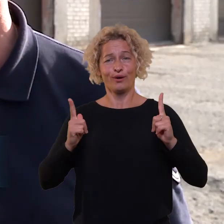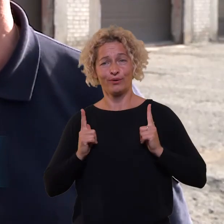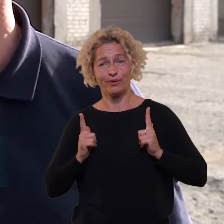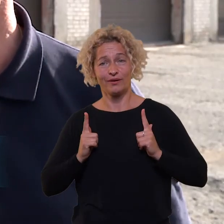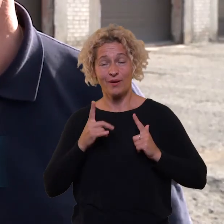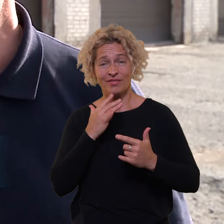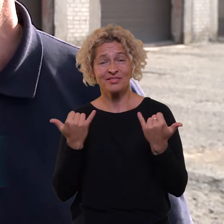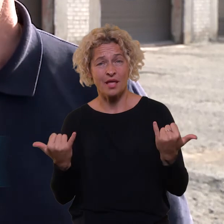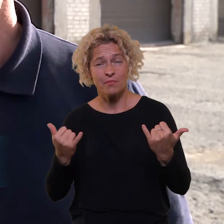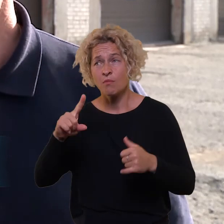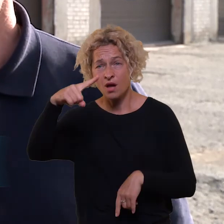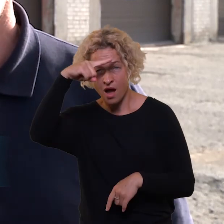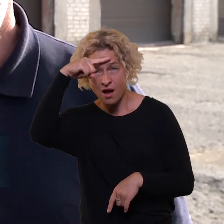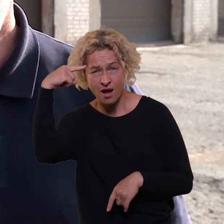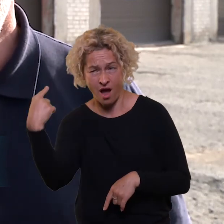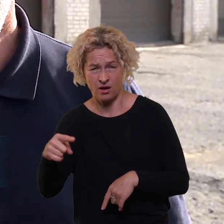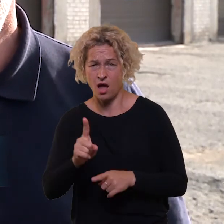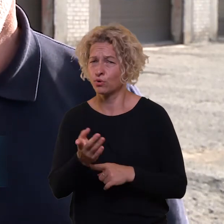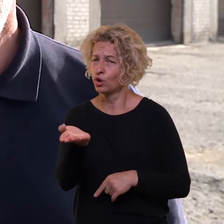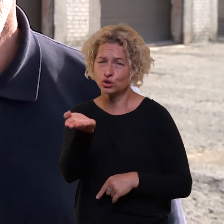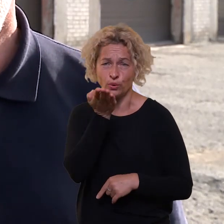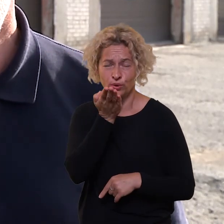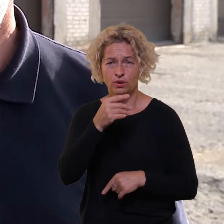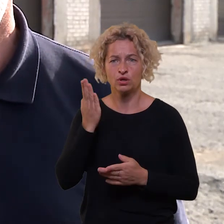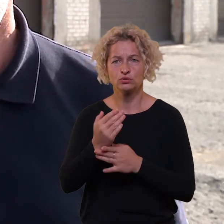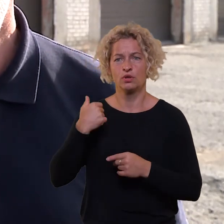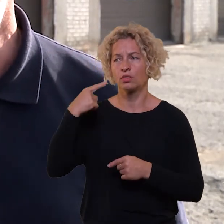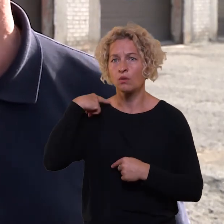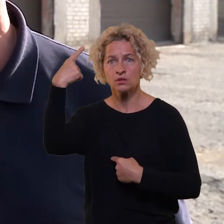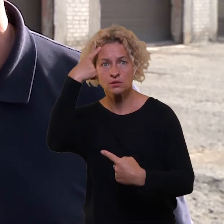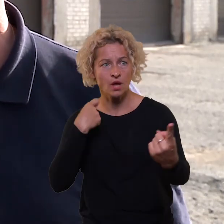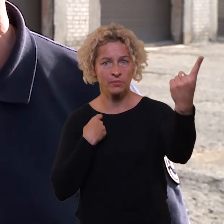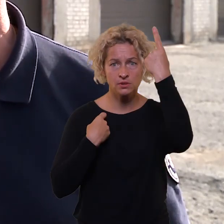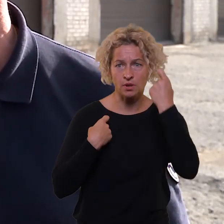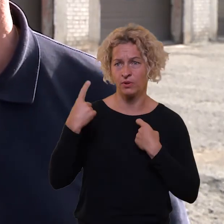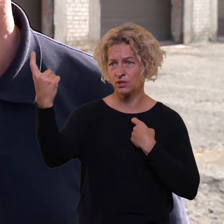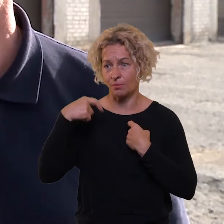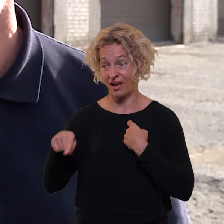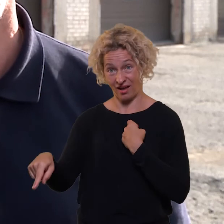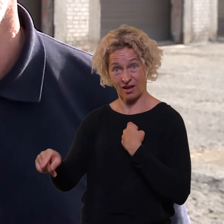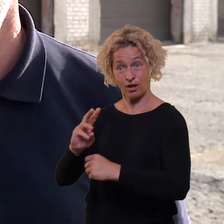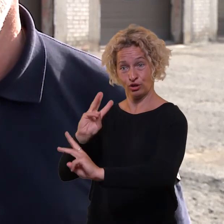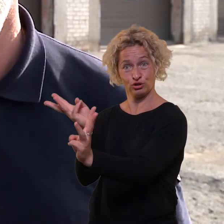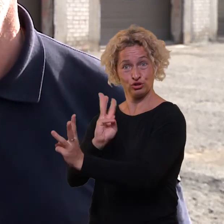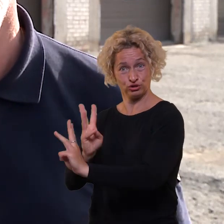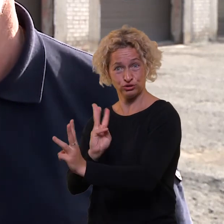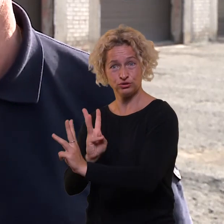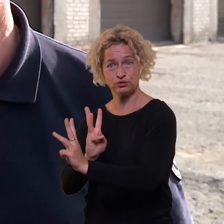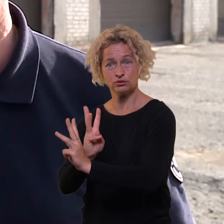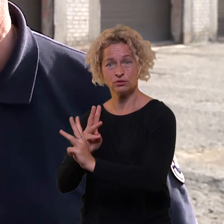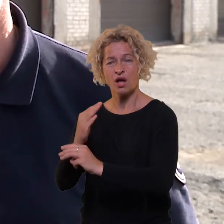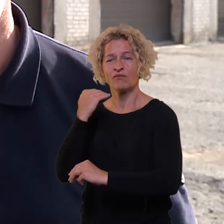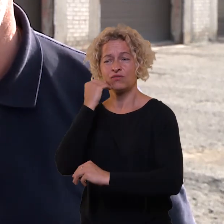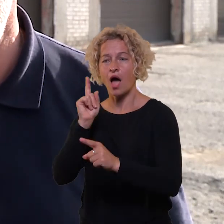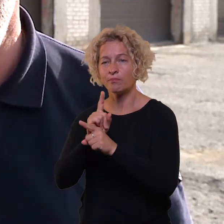esamos kaitros ir vis gaunam iškvietimų, kad ir laužo užsikūrė vėlesnių laikų ir paskui